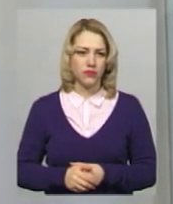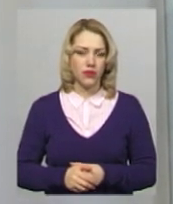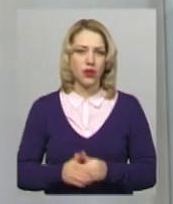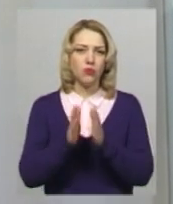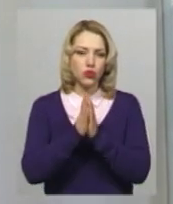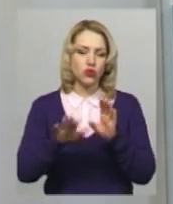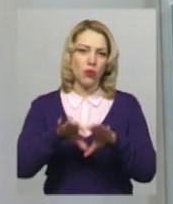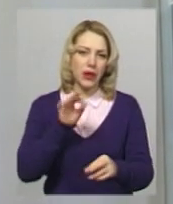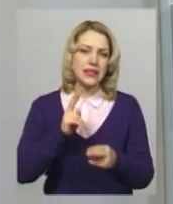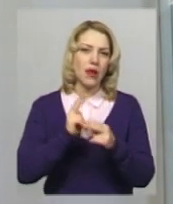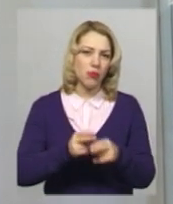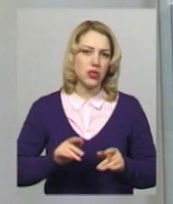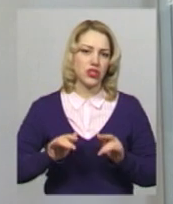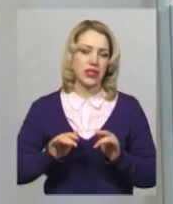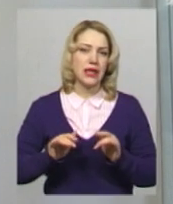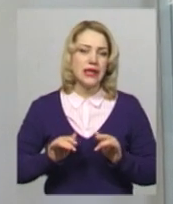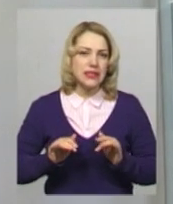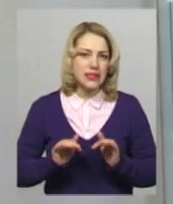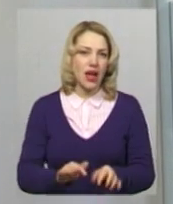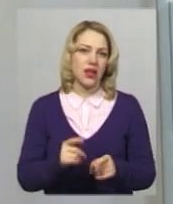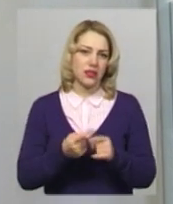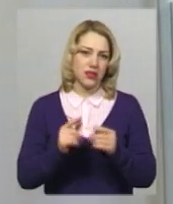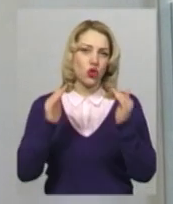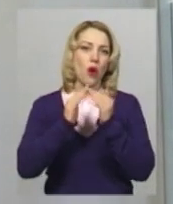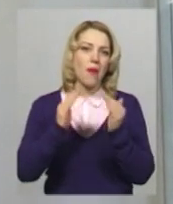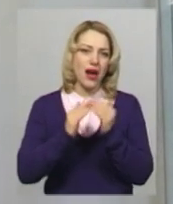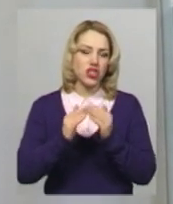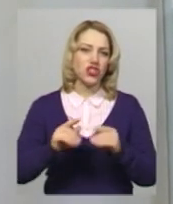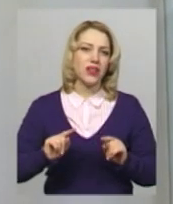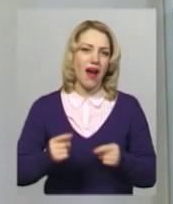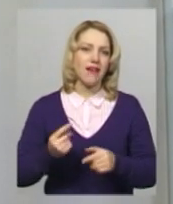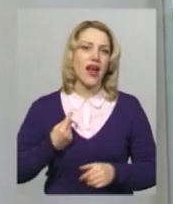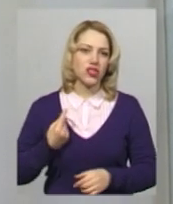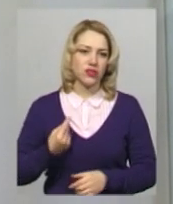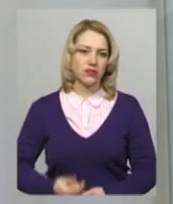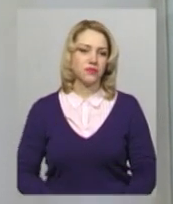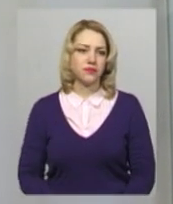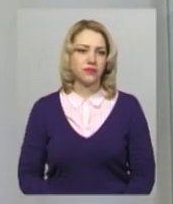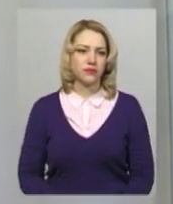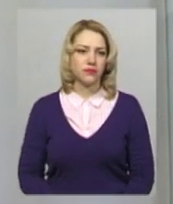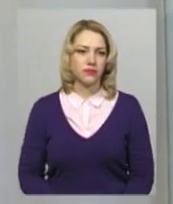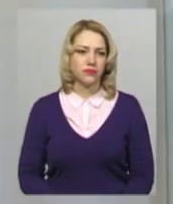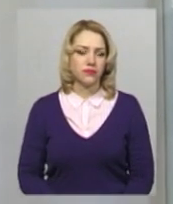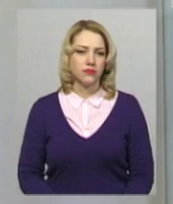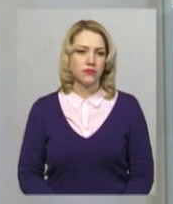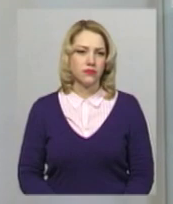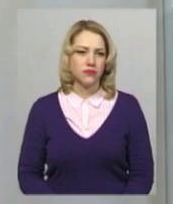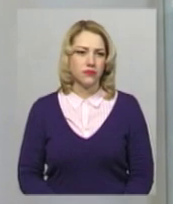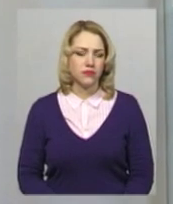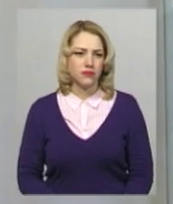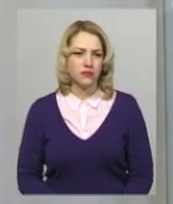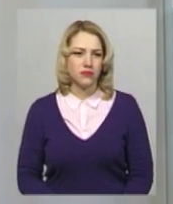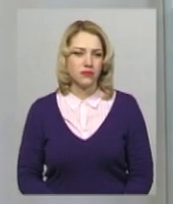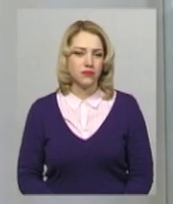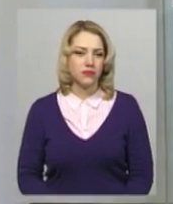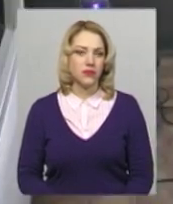захід, виліт домашній арест, щоб справи працювати, тому що я хочу відшкодовувати суддитку, я хочу платити податки державі, я хочу тримати